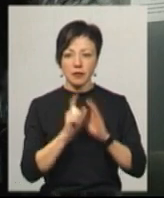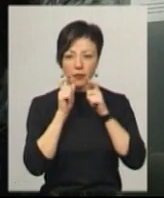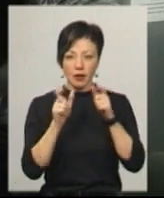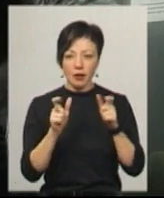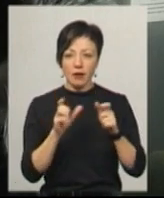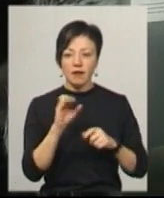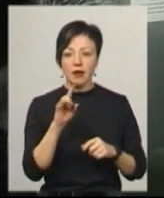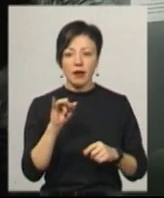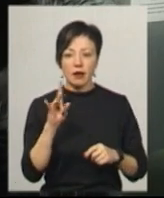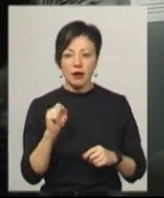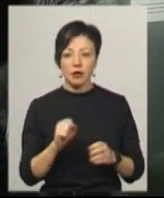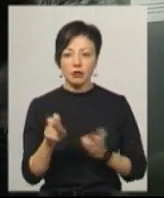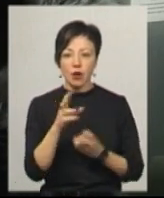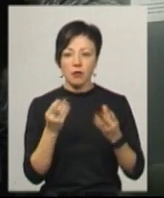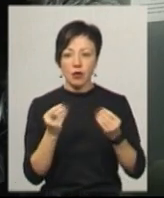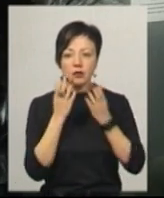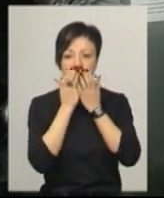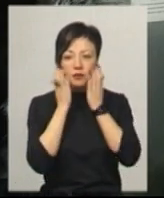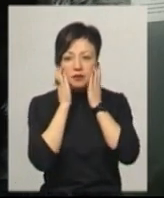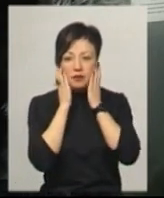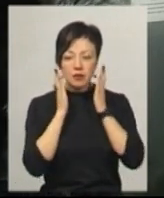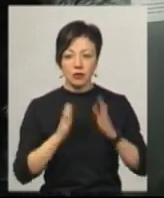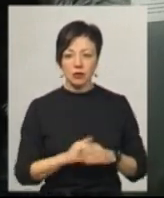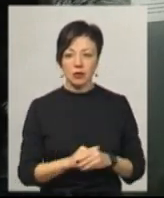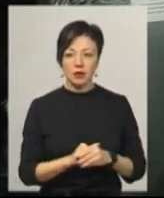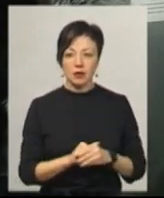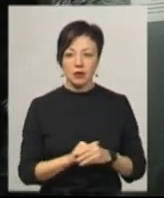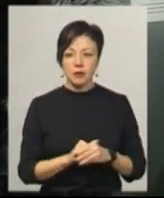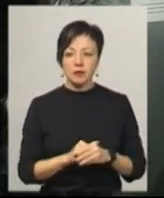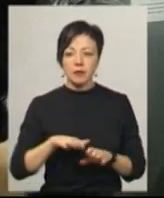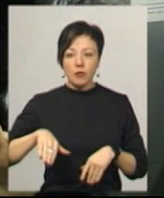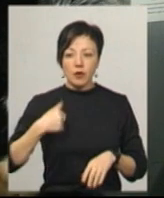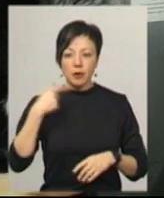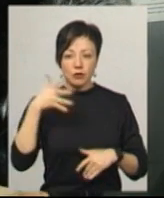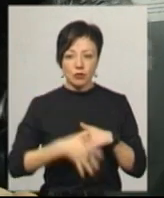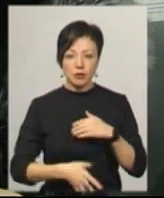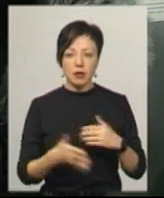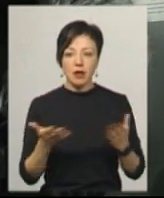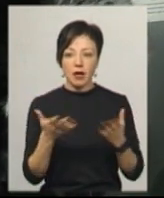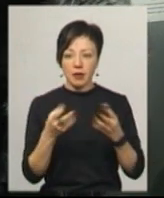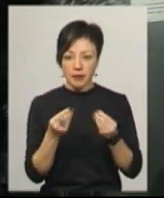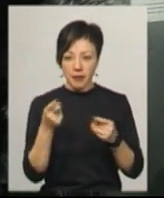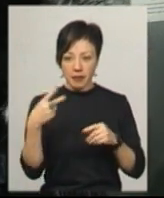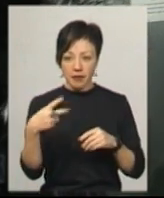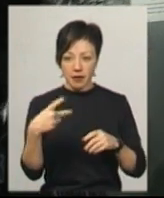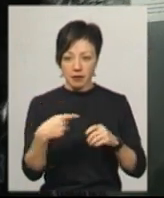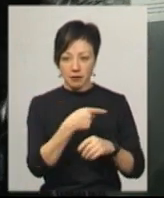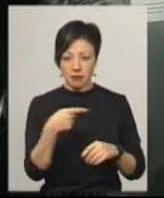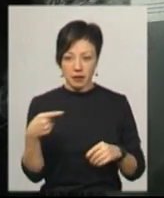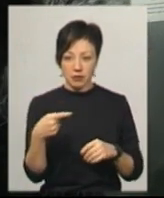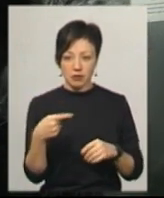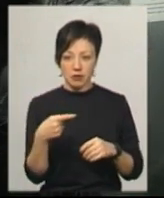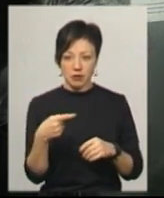кричати, Валера, шукайте мокрі тряпки, закривайте рот. Потім я зрозуміла, які тряпки, якщо там 20 градусів